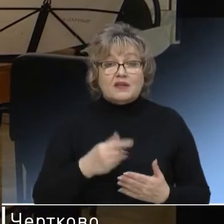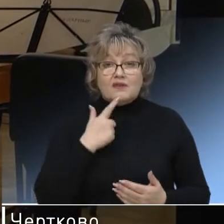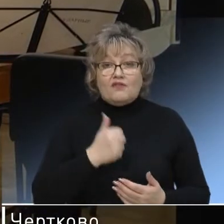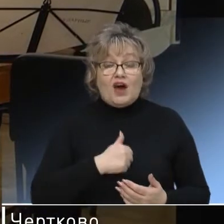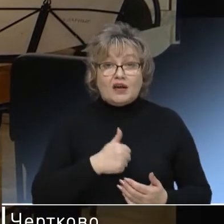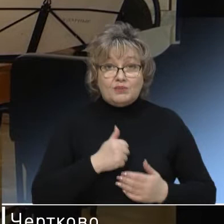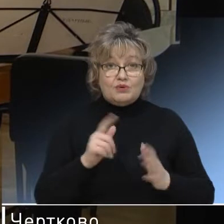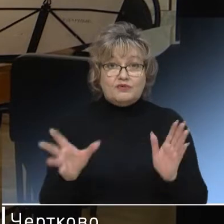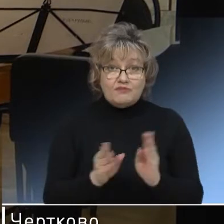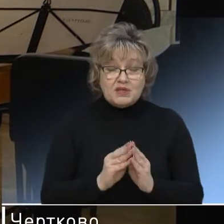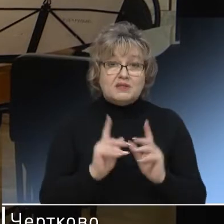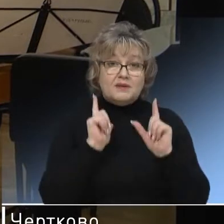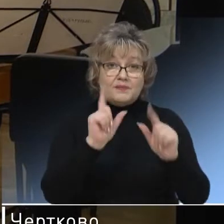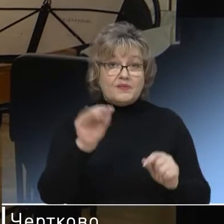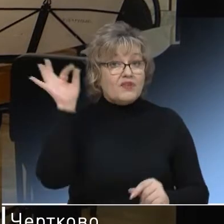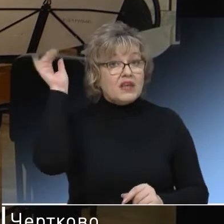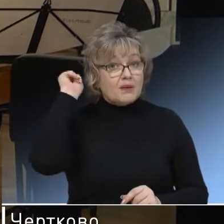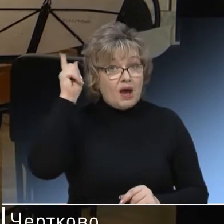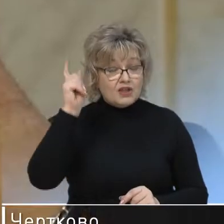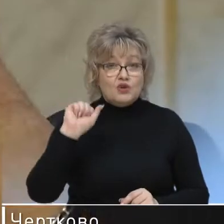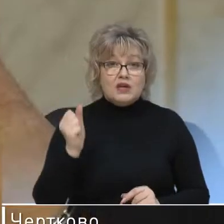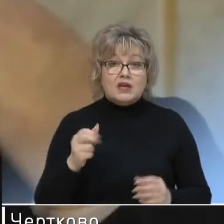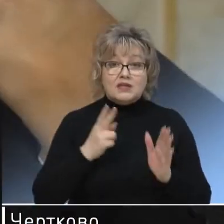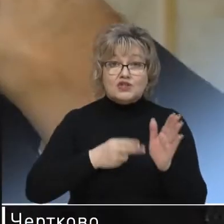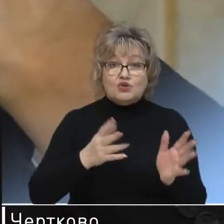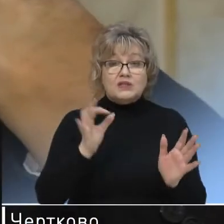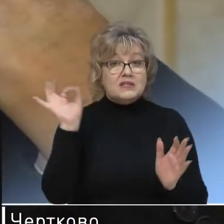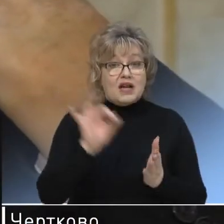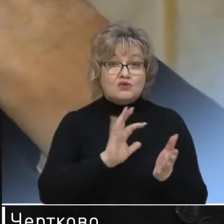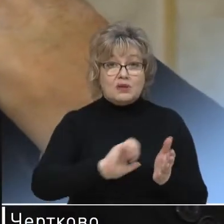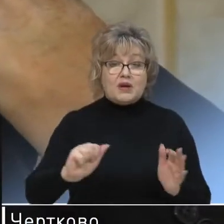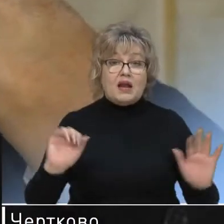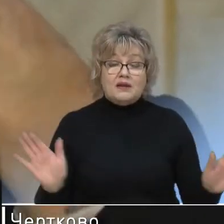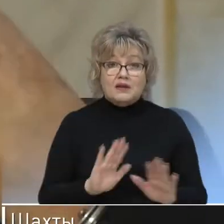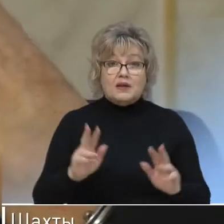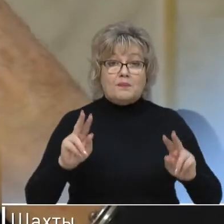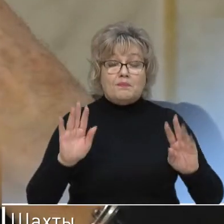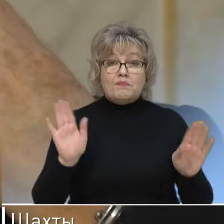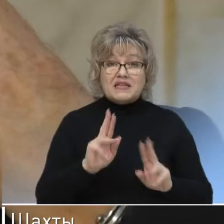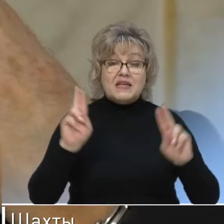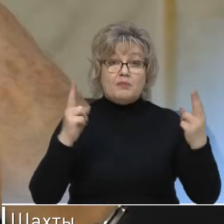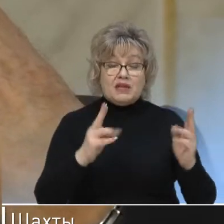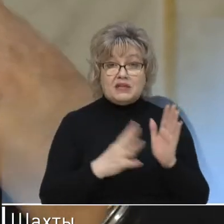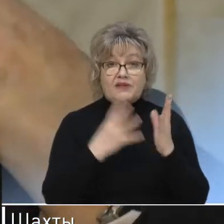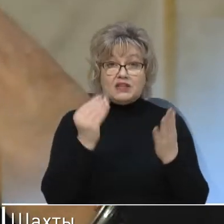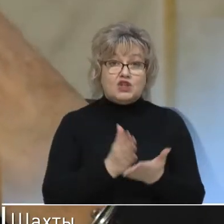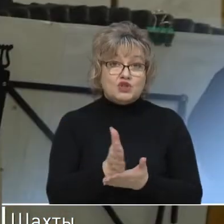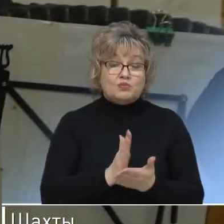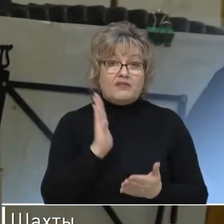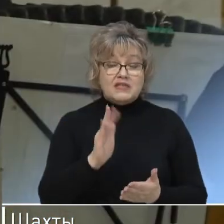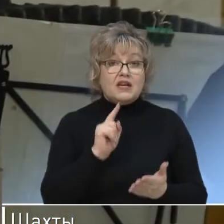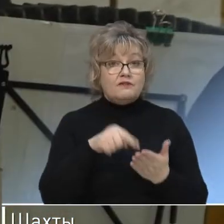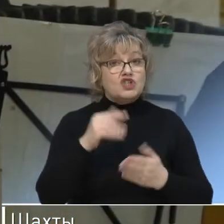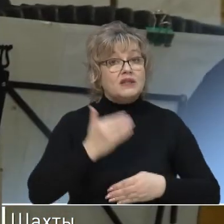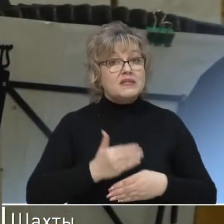в армии. Призывник Полторацкий отправился в Германию. Из эшелона его сразу забрали в ансамбль песни и пляски. А уже на девятый день службы Василий